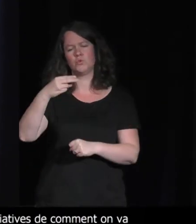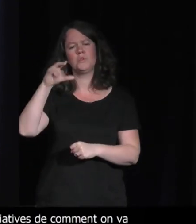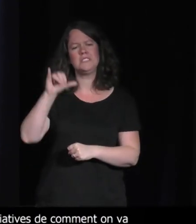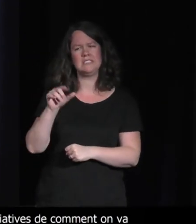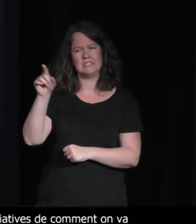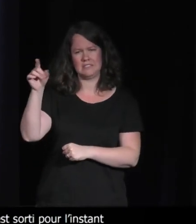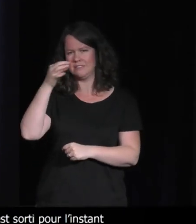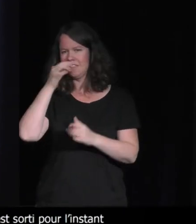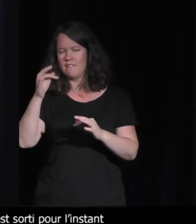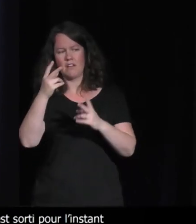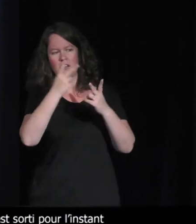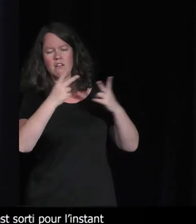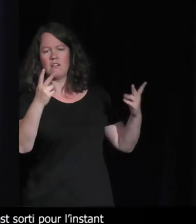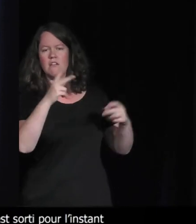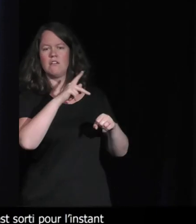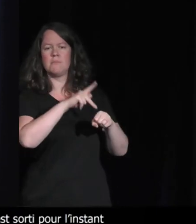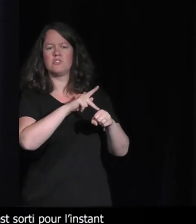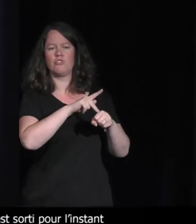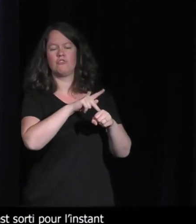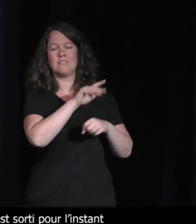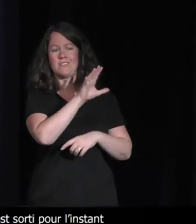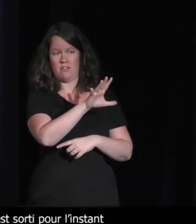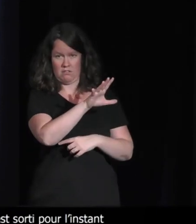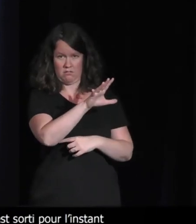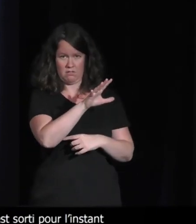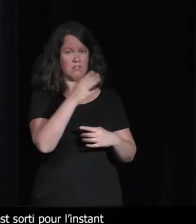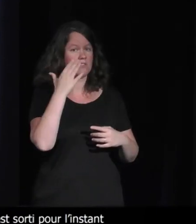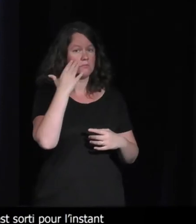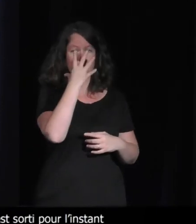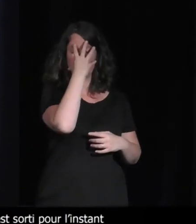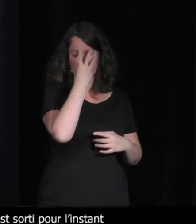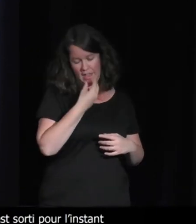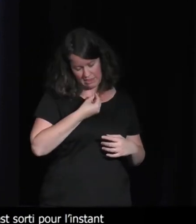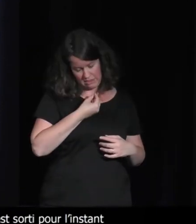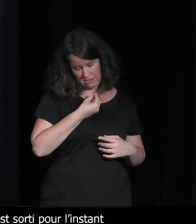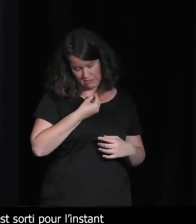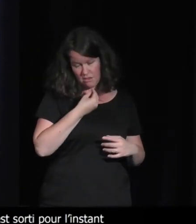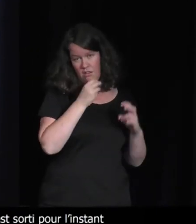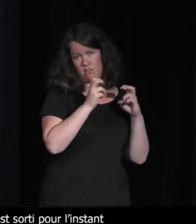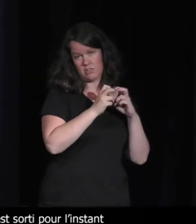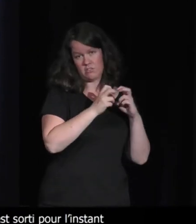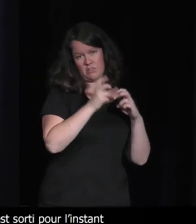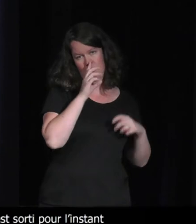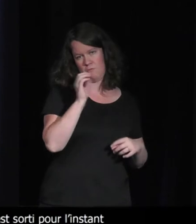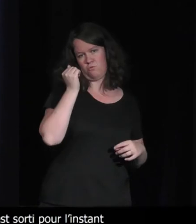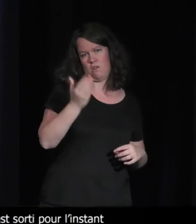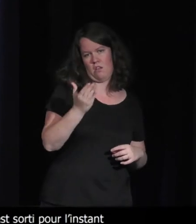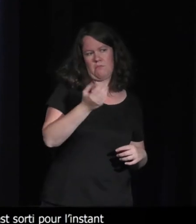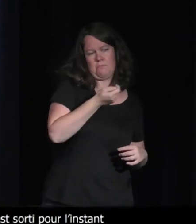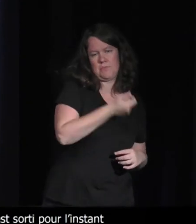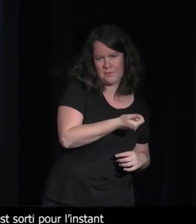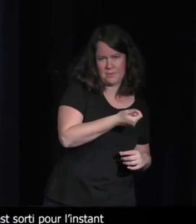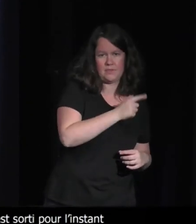5, le mode veille consommerait peu d'énergie. ils avaient fait en sorte que, voilà, quand la console est en veille, ça ne consomme pas trop d'énergie.